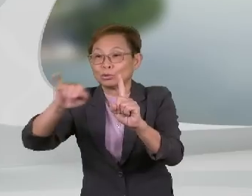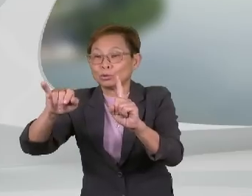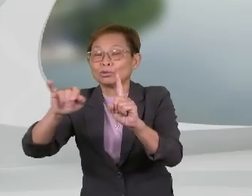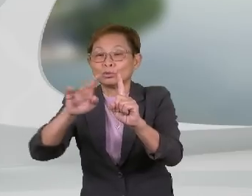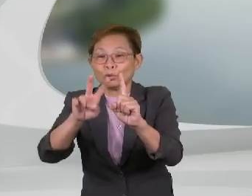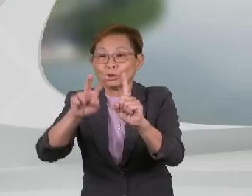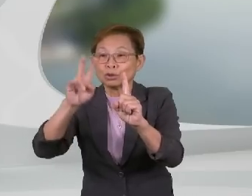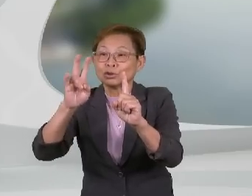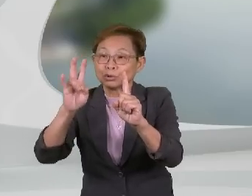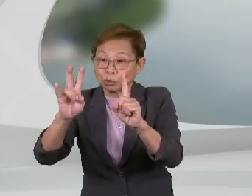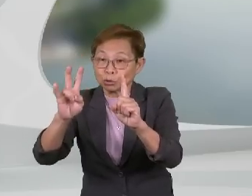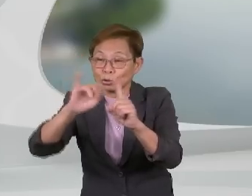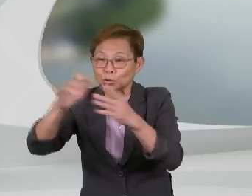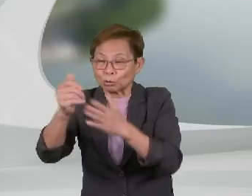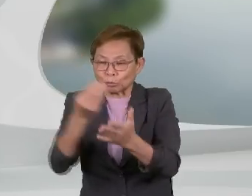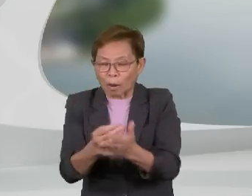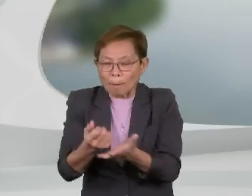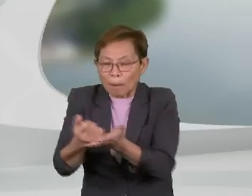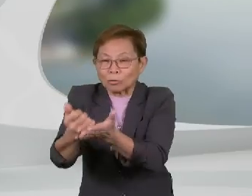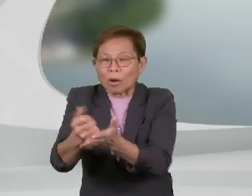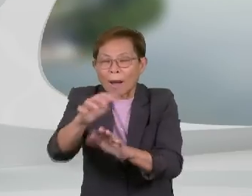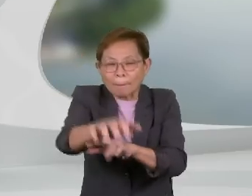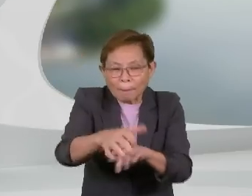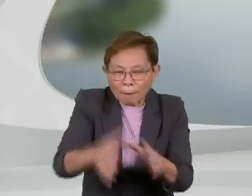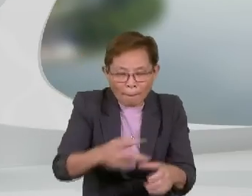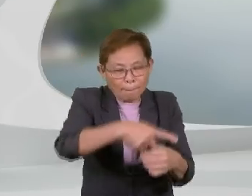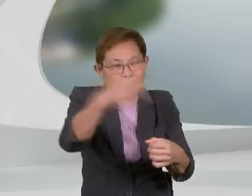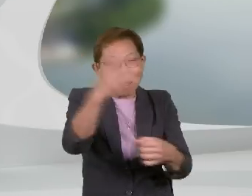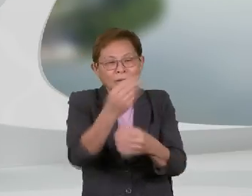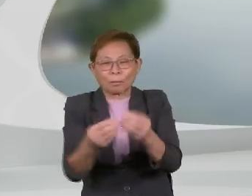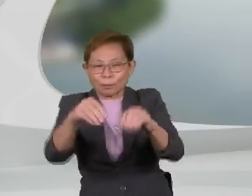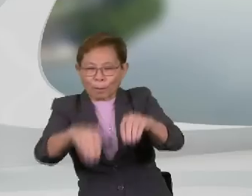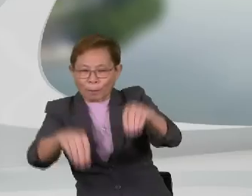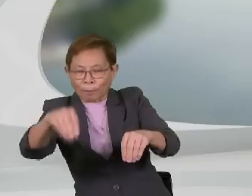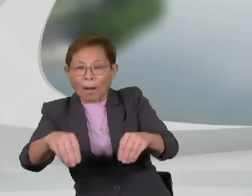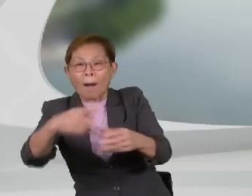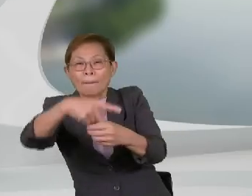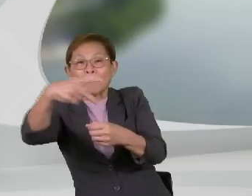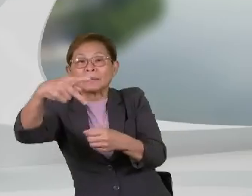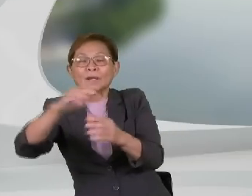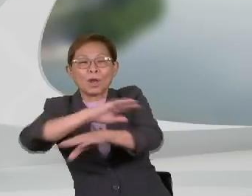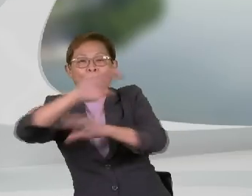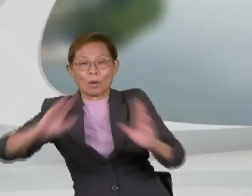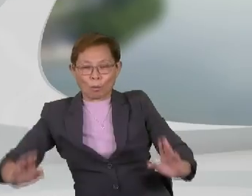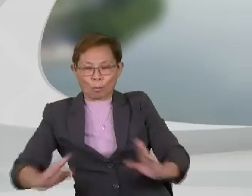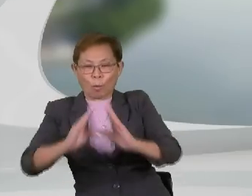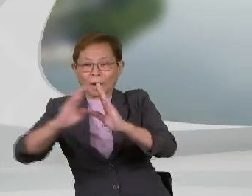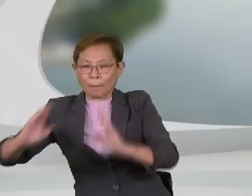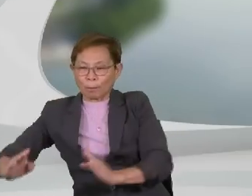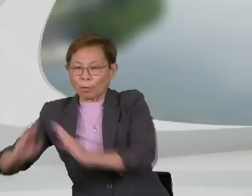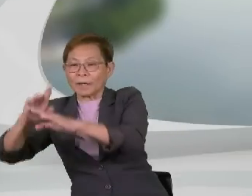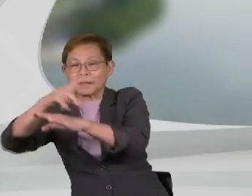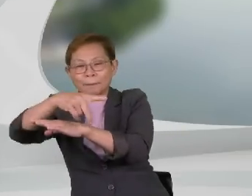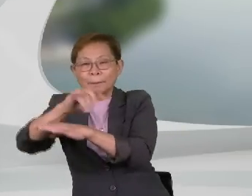ringgit bantuan khas sumbangan tunai kepada pesawat padi dan penanam padi bukit di Pitas. Bantuan disalurkan